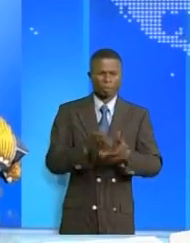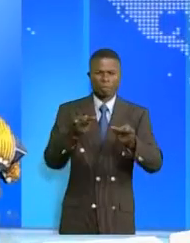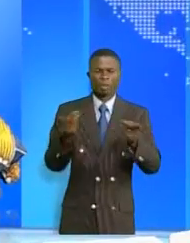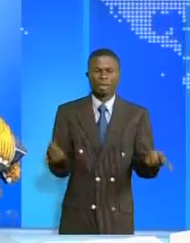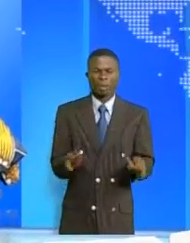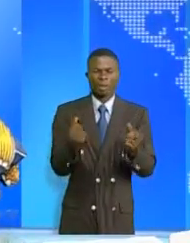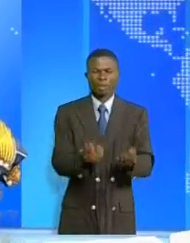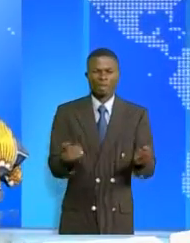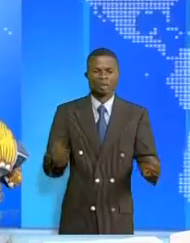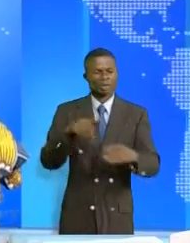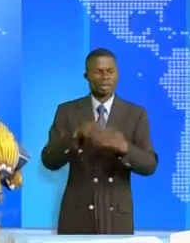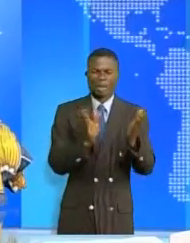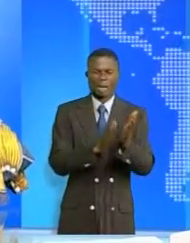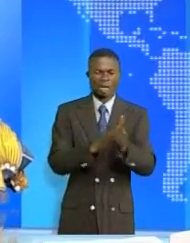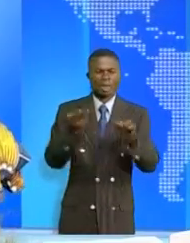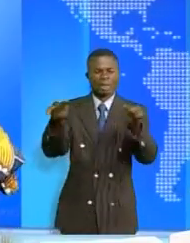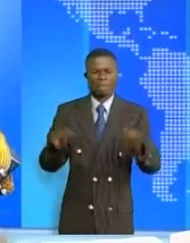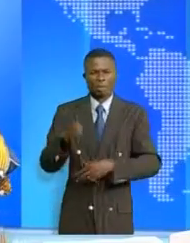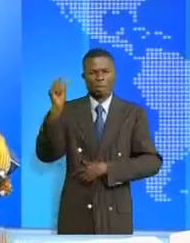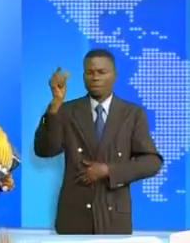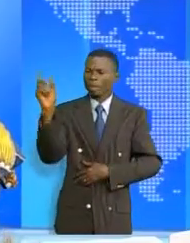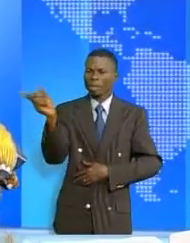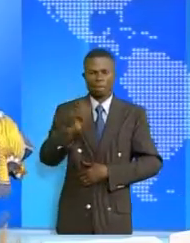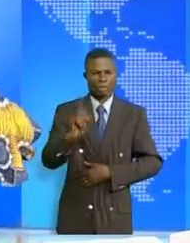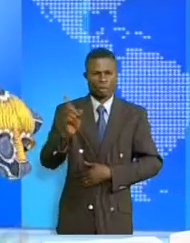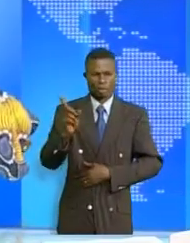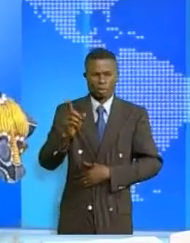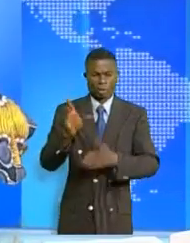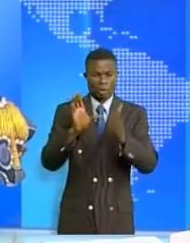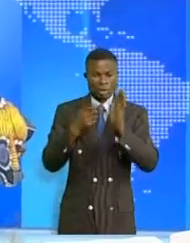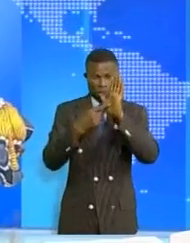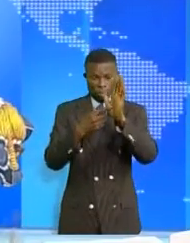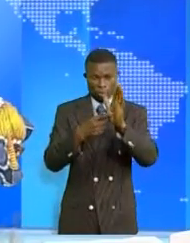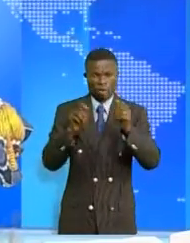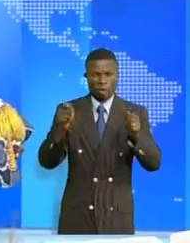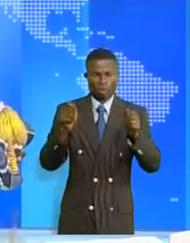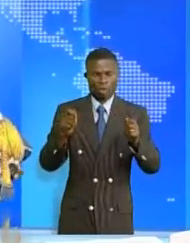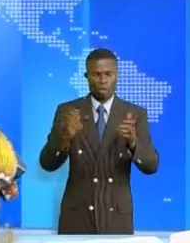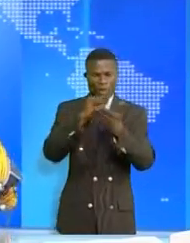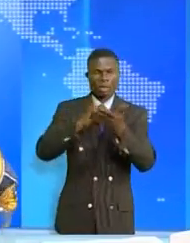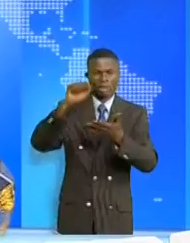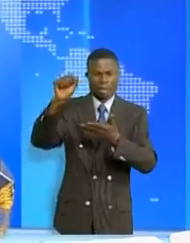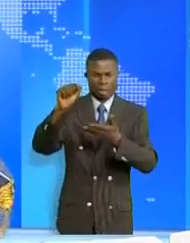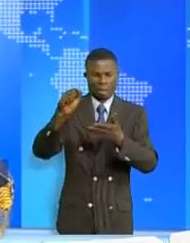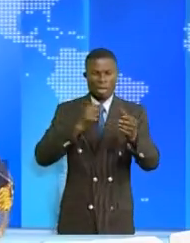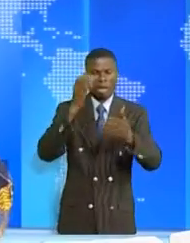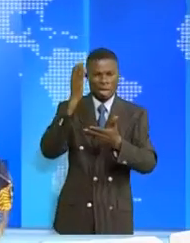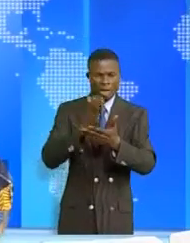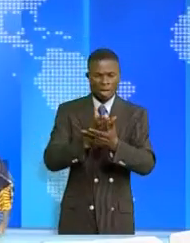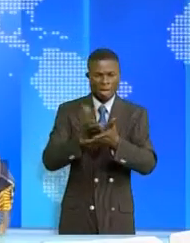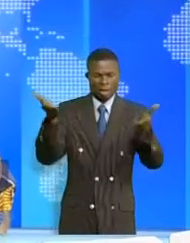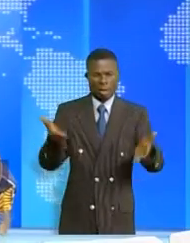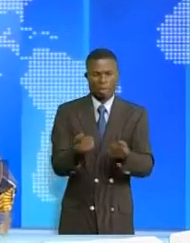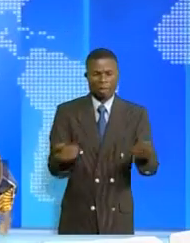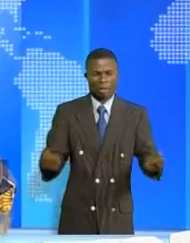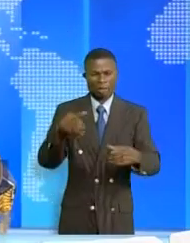enfants est à l'école et non dans les sites miniers vous avez suivi dans ce journal un séminaire atelier de lutte contre la présence